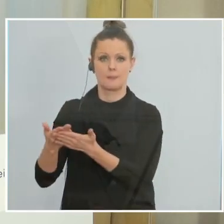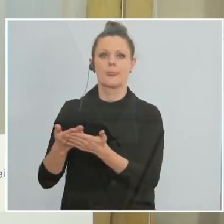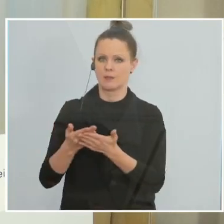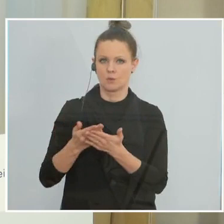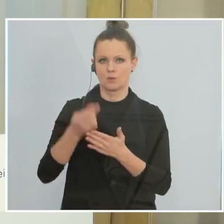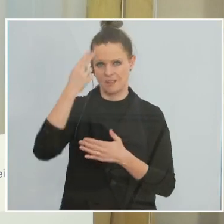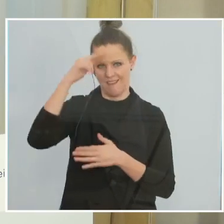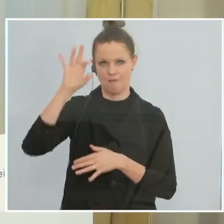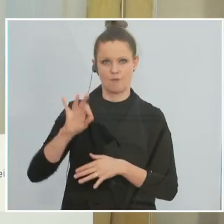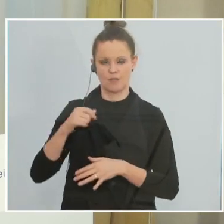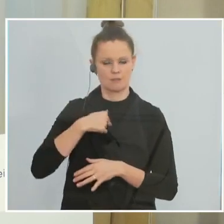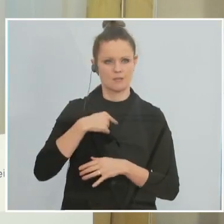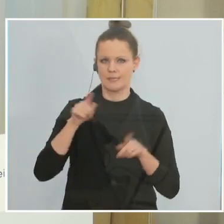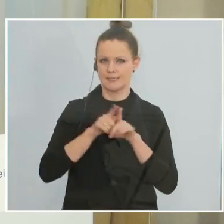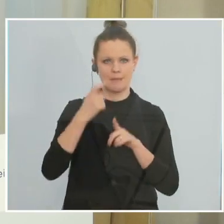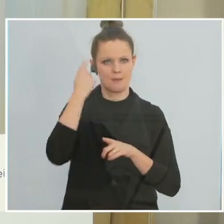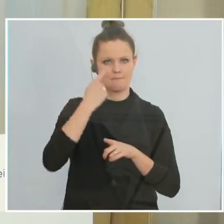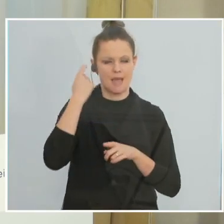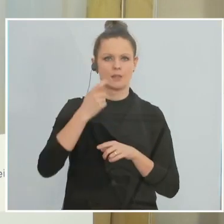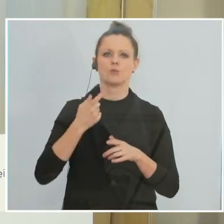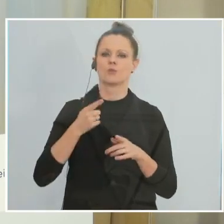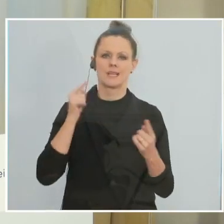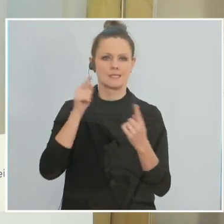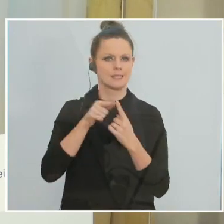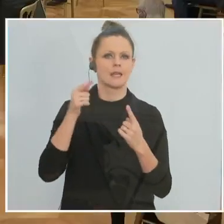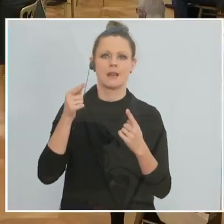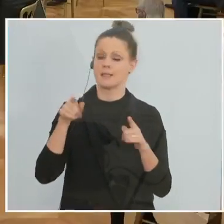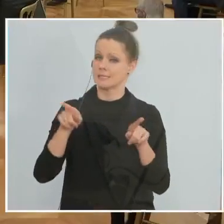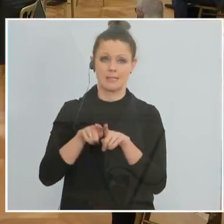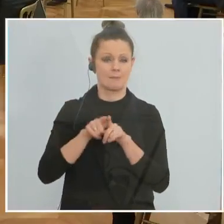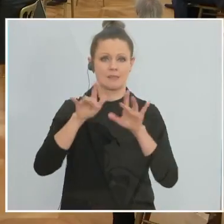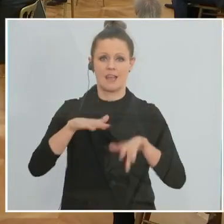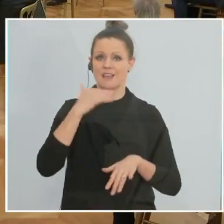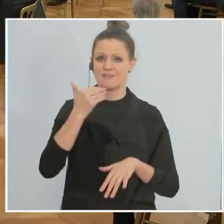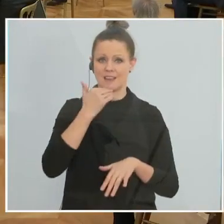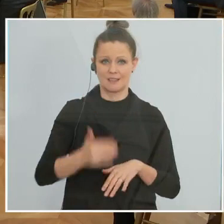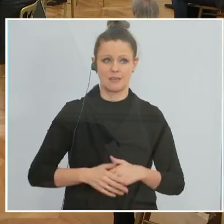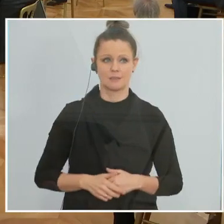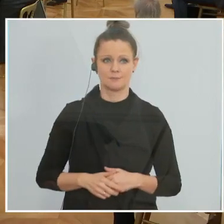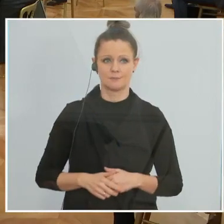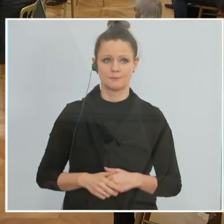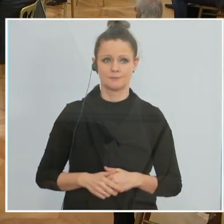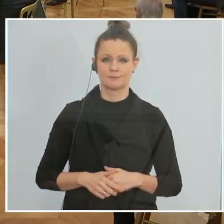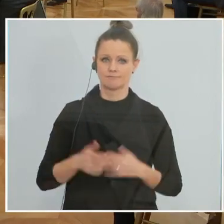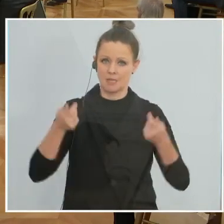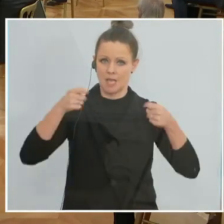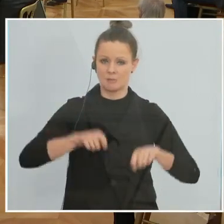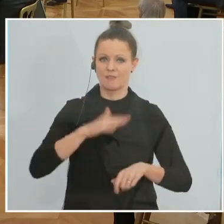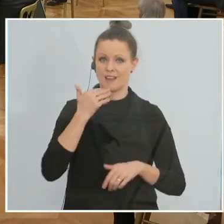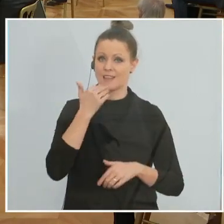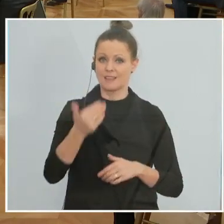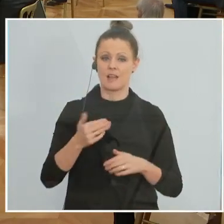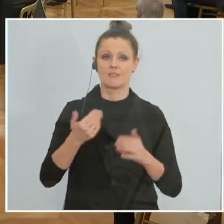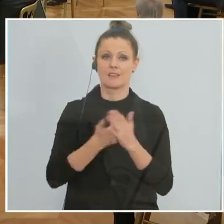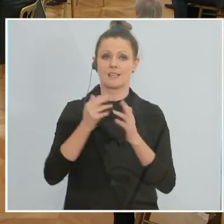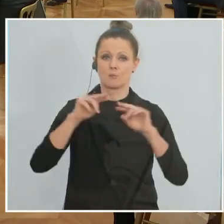Gary Foltig, was die Zieldefinition betrifft. Vielen Dank, dann der Ziele am Schluss. Vielen Dank den Vertretern der